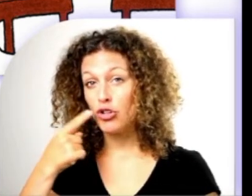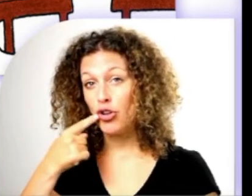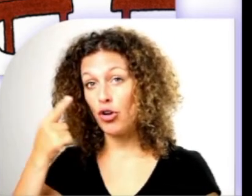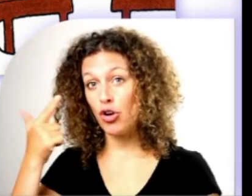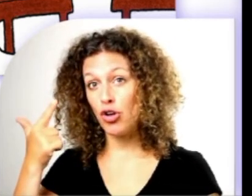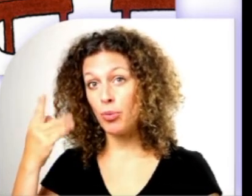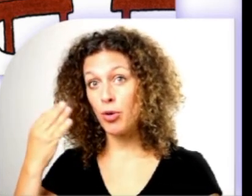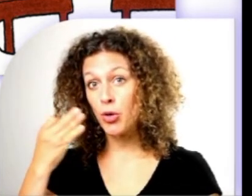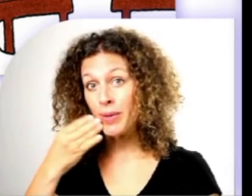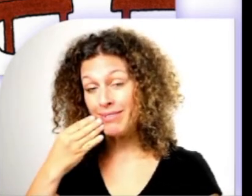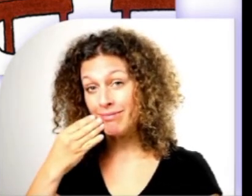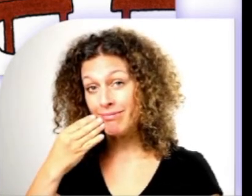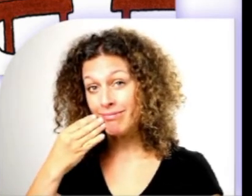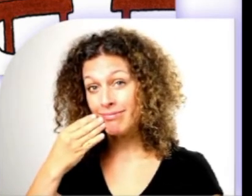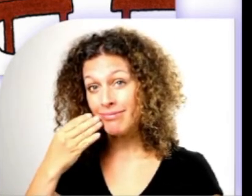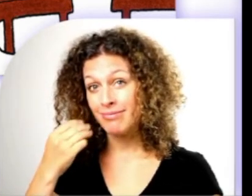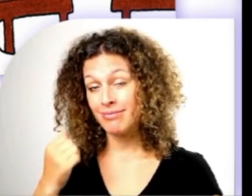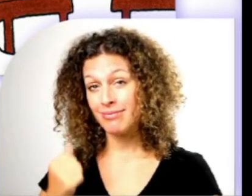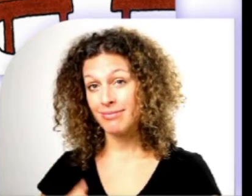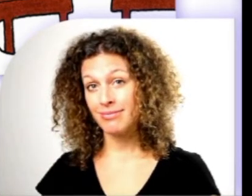dans le bruit.